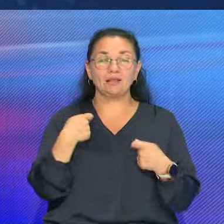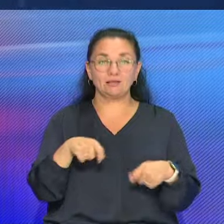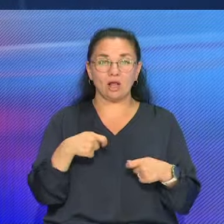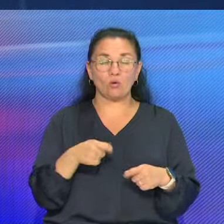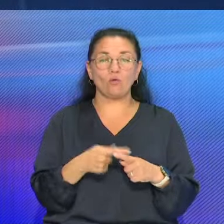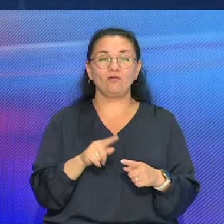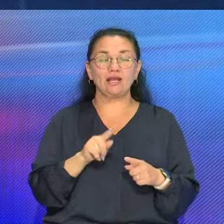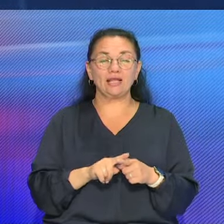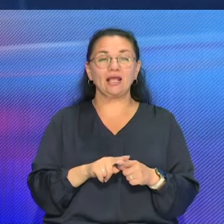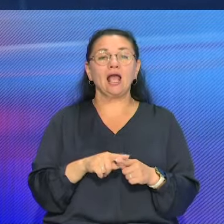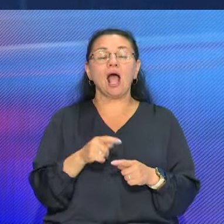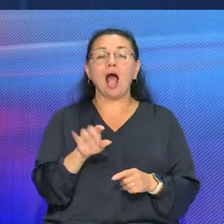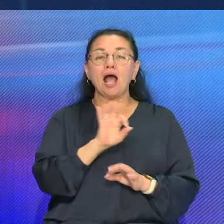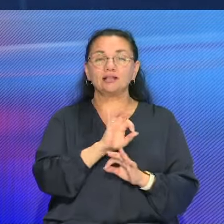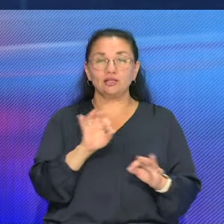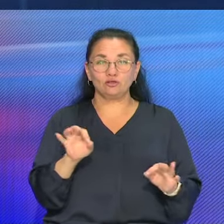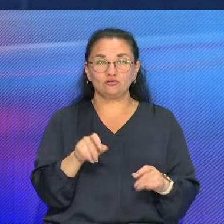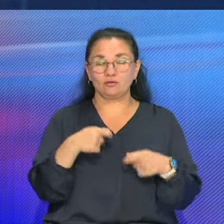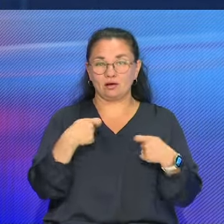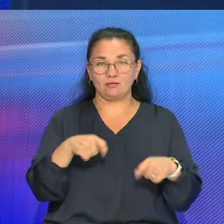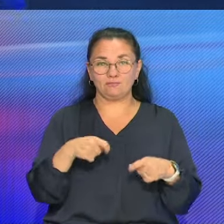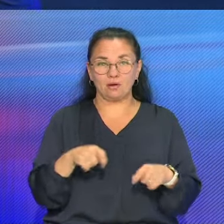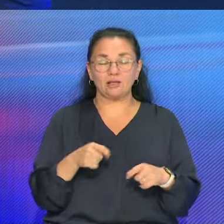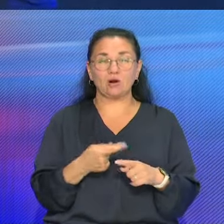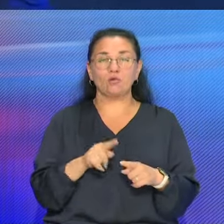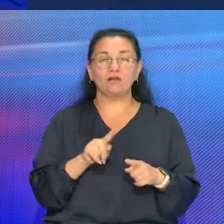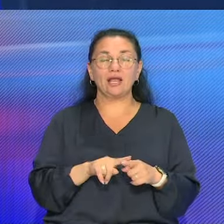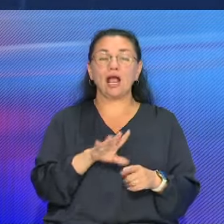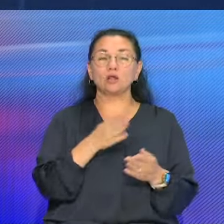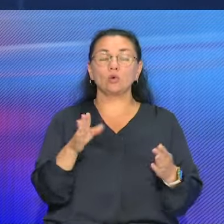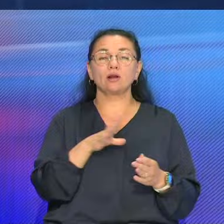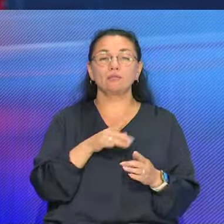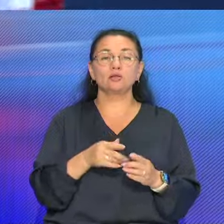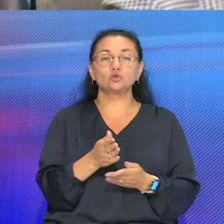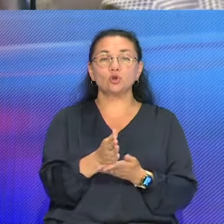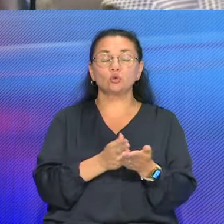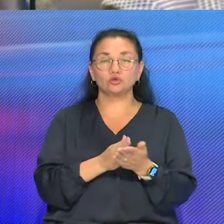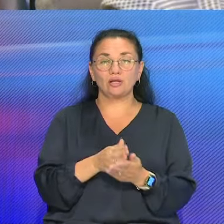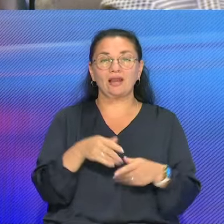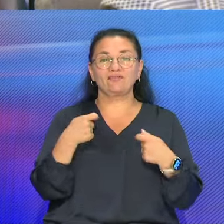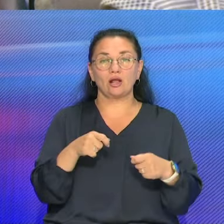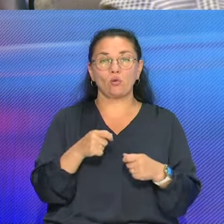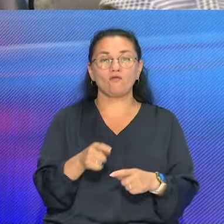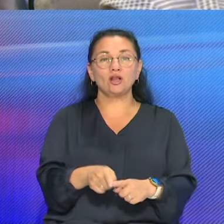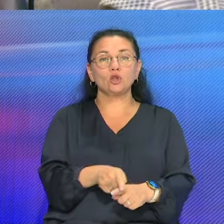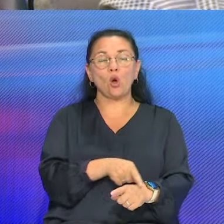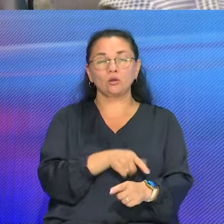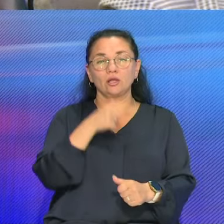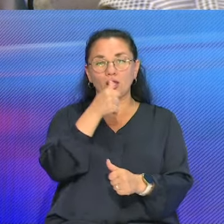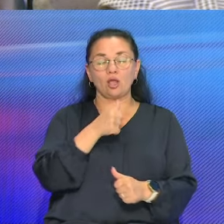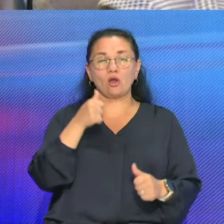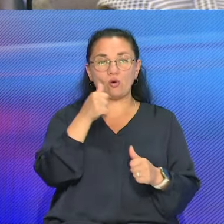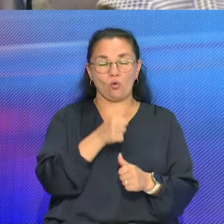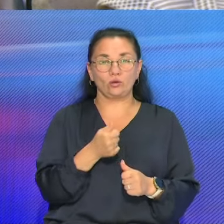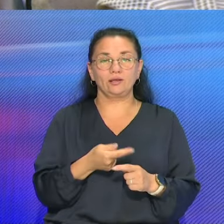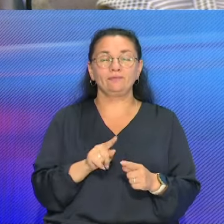выдатник гандлю. Означили и тех, кто заставался верным профессии долгие 10 годы. Ветеранам Галины, которые также присутствовали